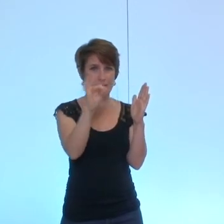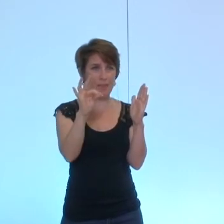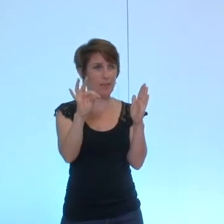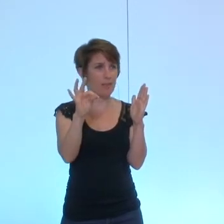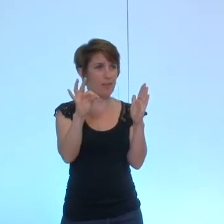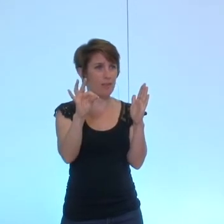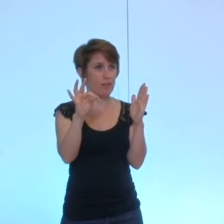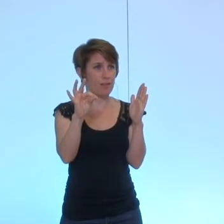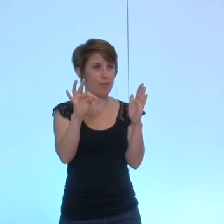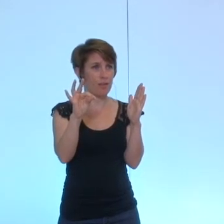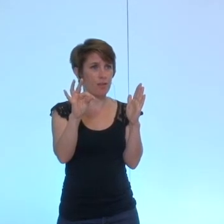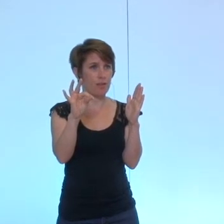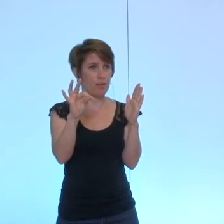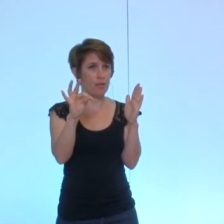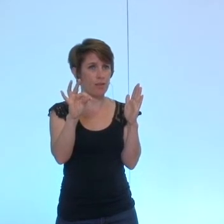Mme Gidel